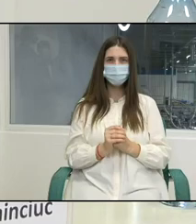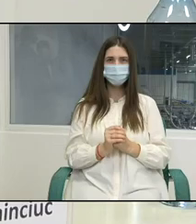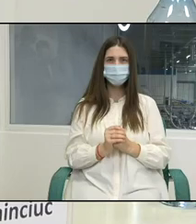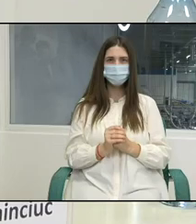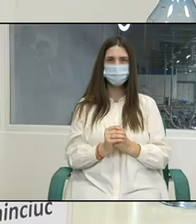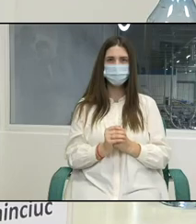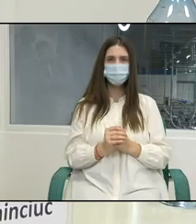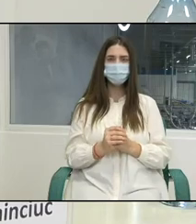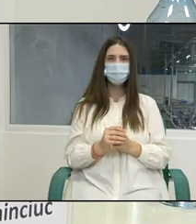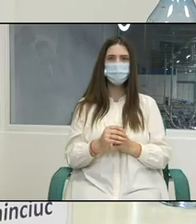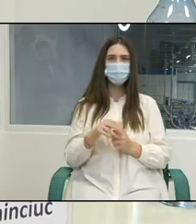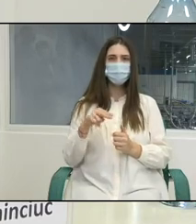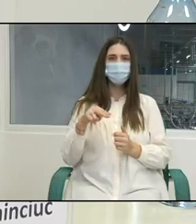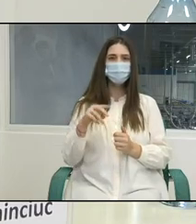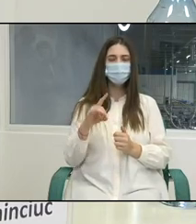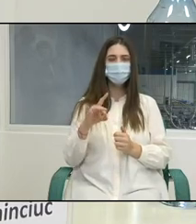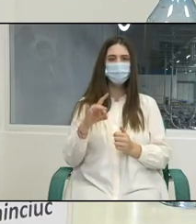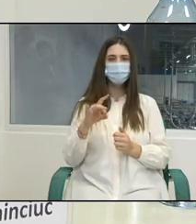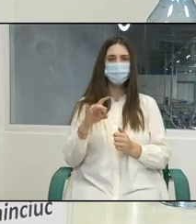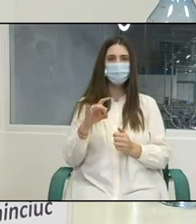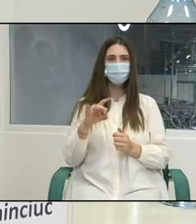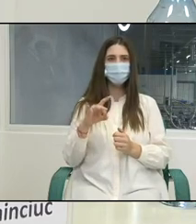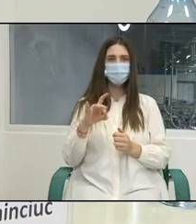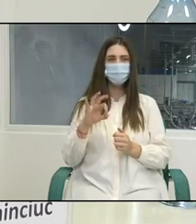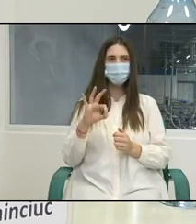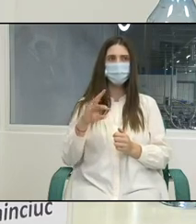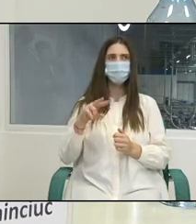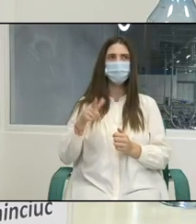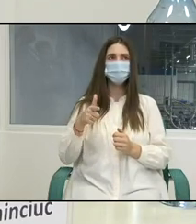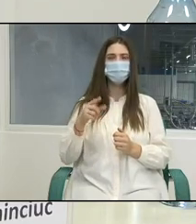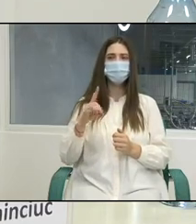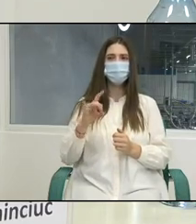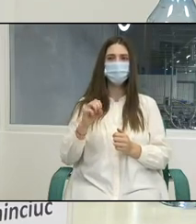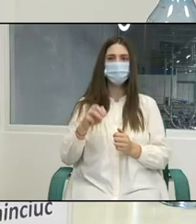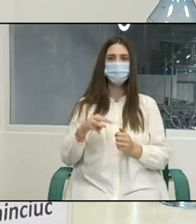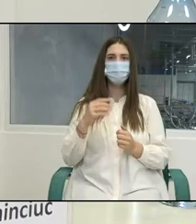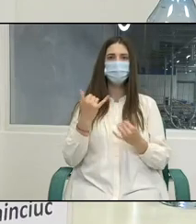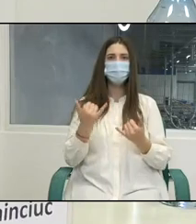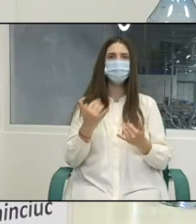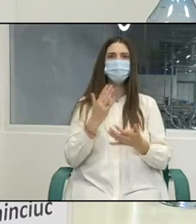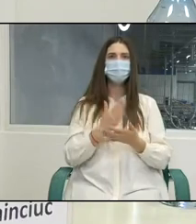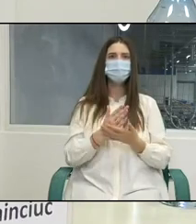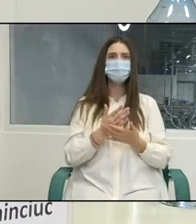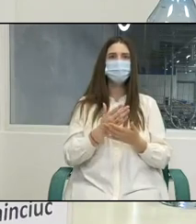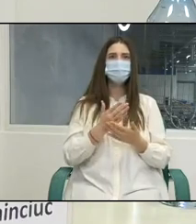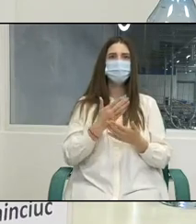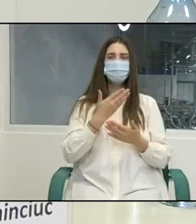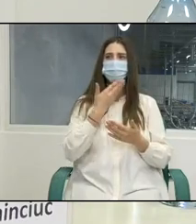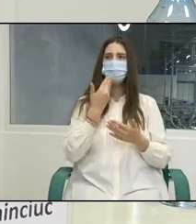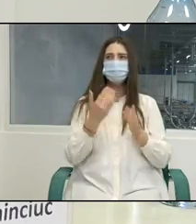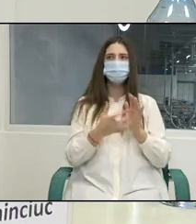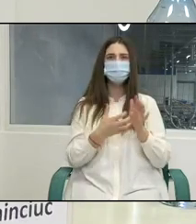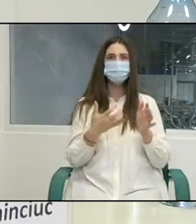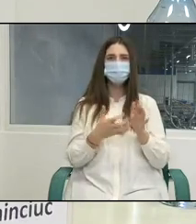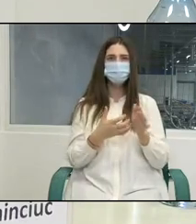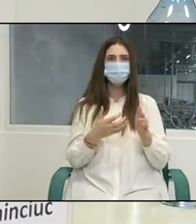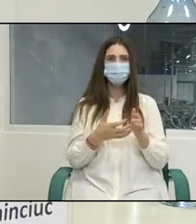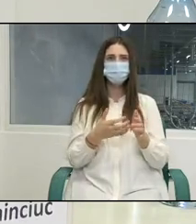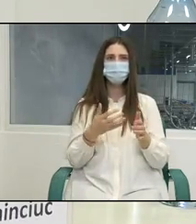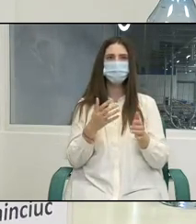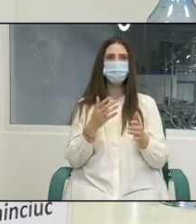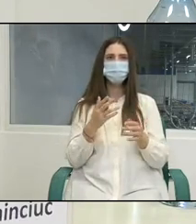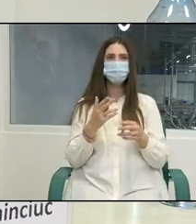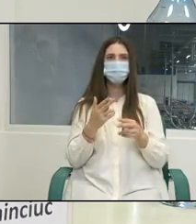Programul actual nu este o excepție, sindicatele propunând și de această dată